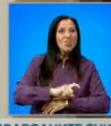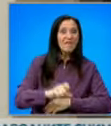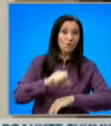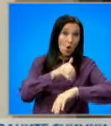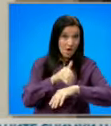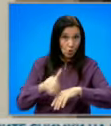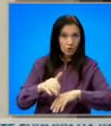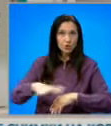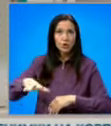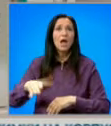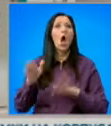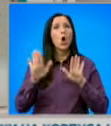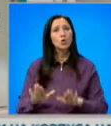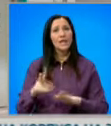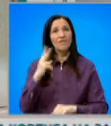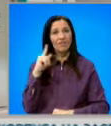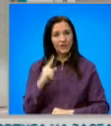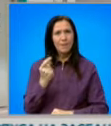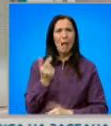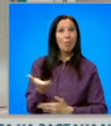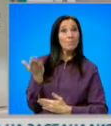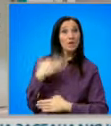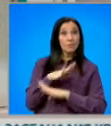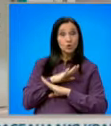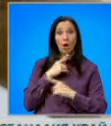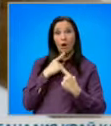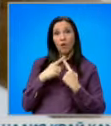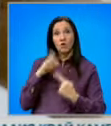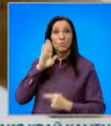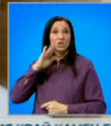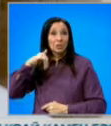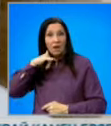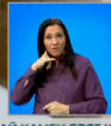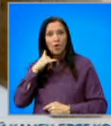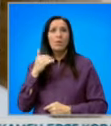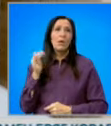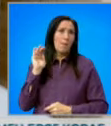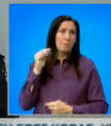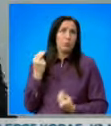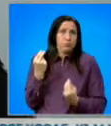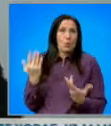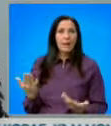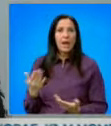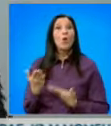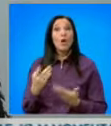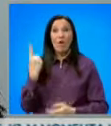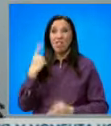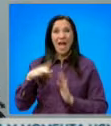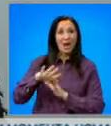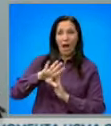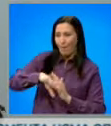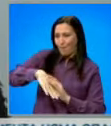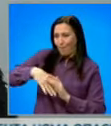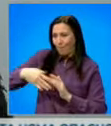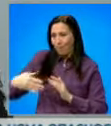на отделение, където прекарва два дни. Малко преди да почине, говори с баща си по телефона и е бил адекватен. Когато едната му ръчичка